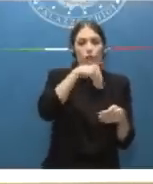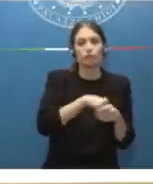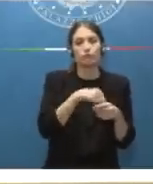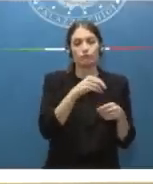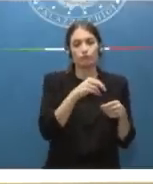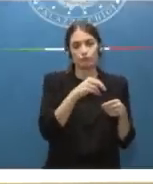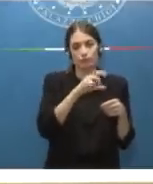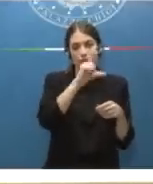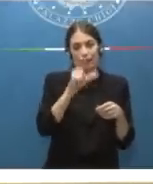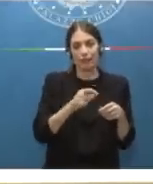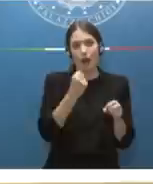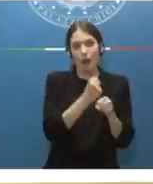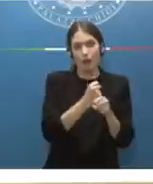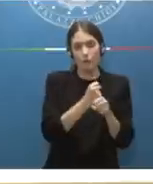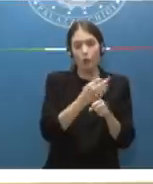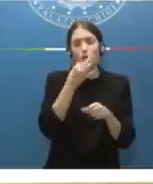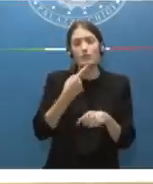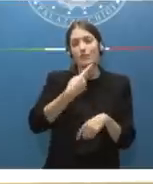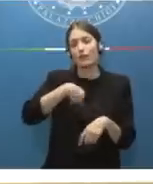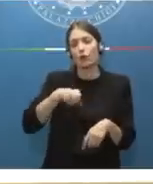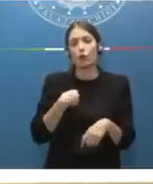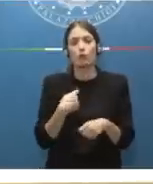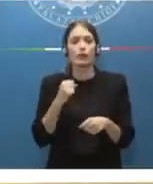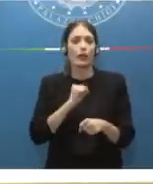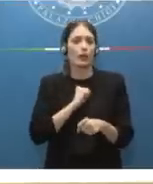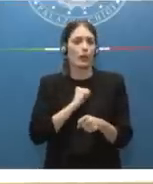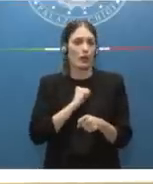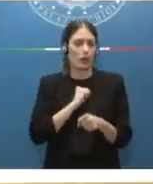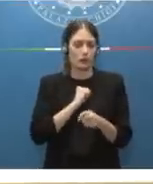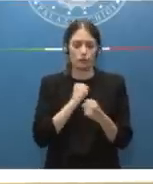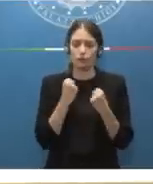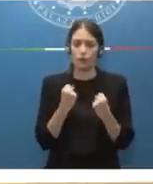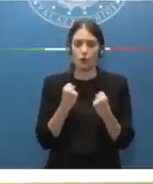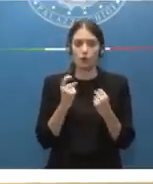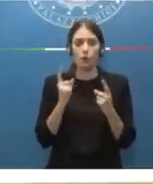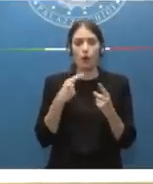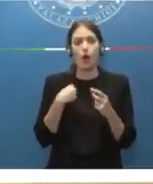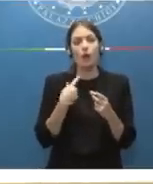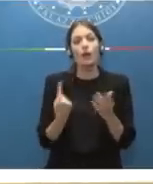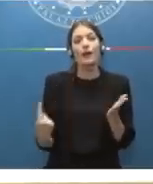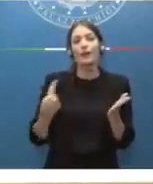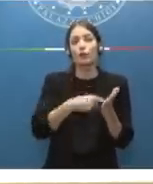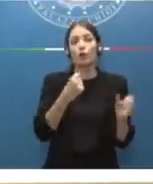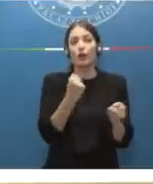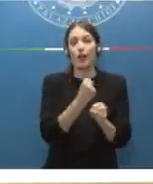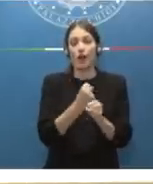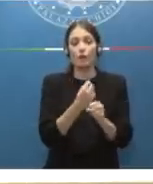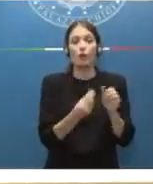E quindi crediamo fortemente che aver rimesso a lavorare nelle nostre strutture